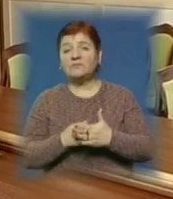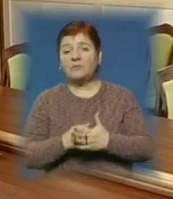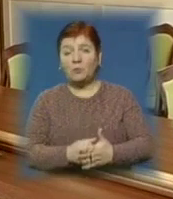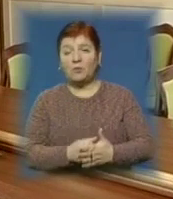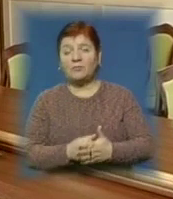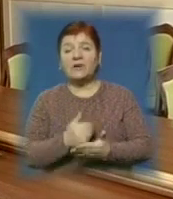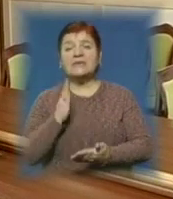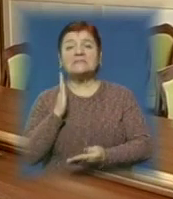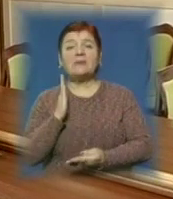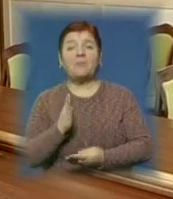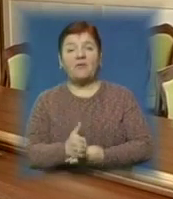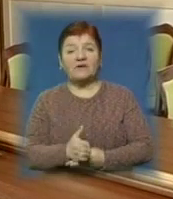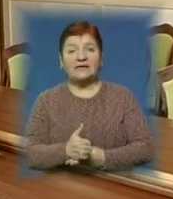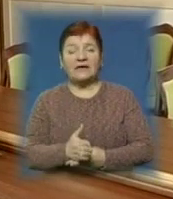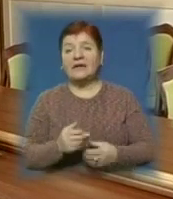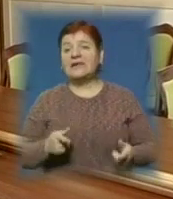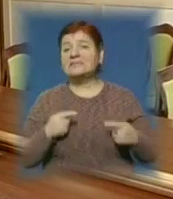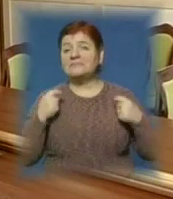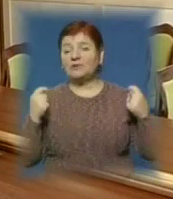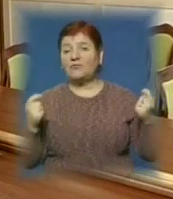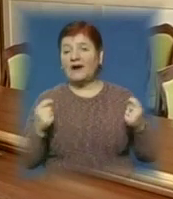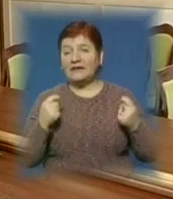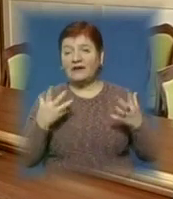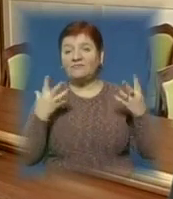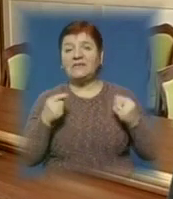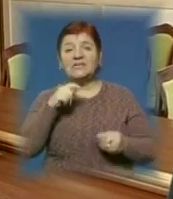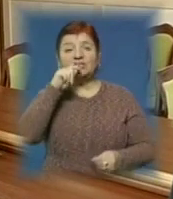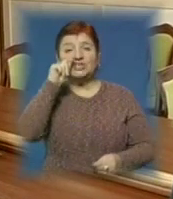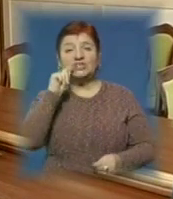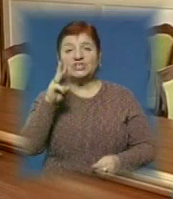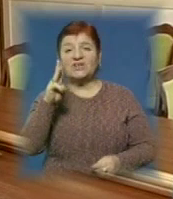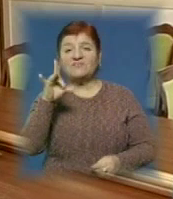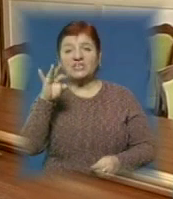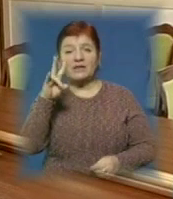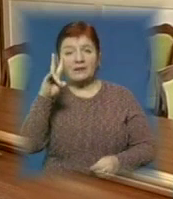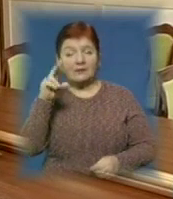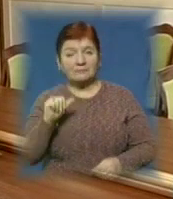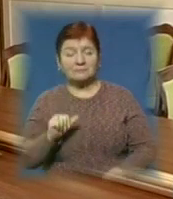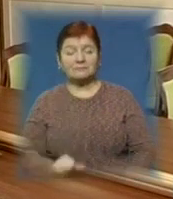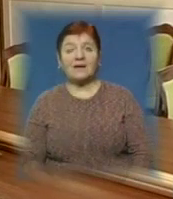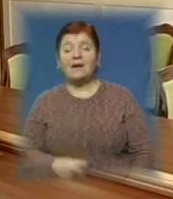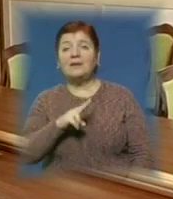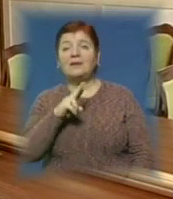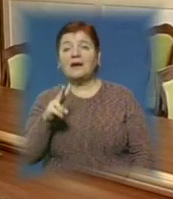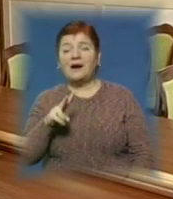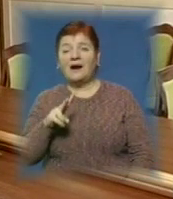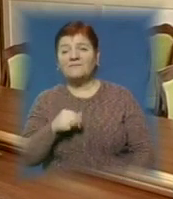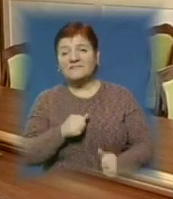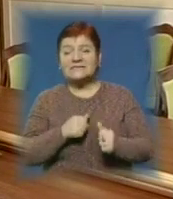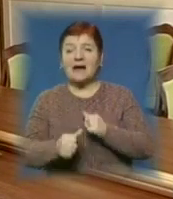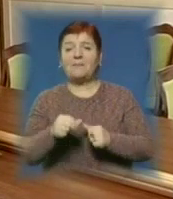саме у дні святкування, в Шевченківській дні. Ось, і якраз саме пік